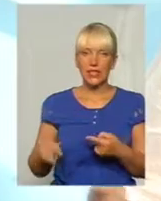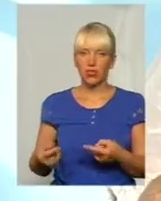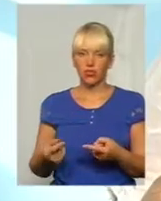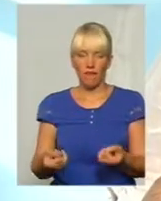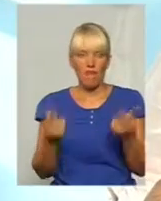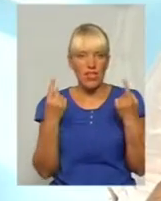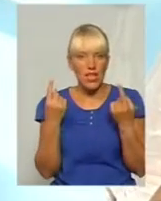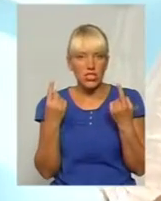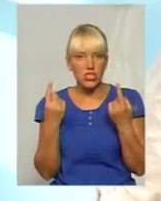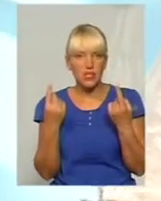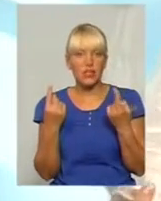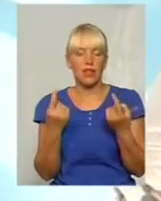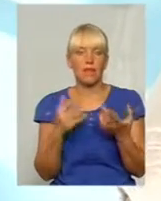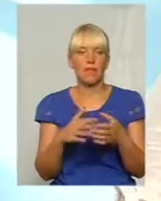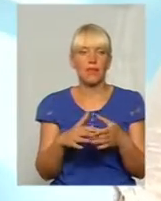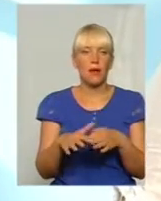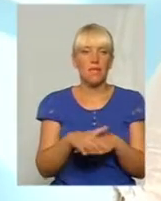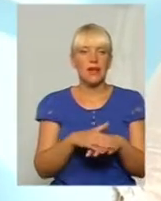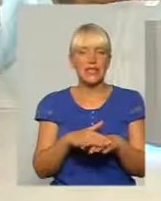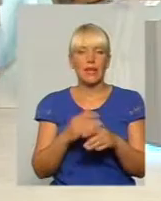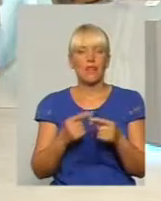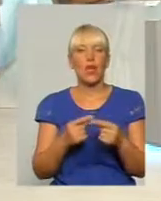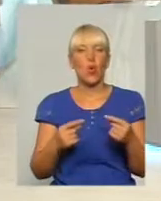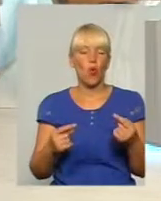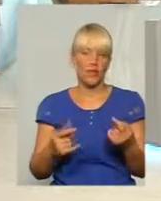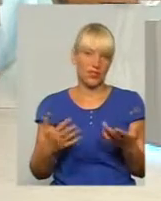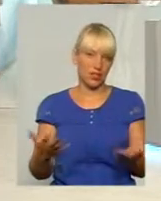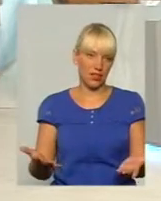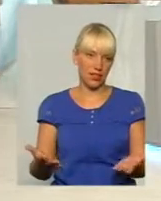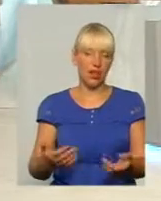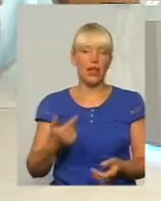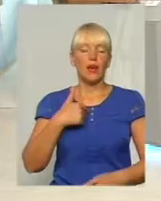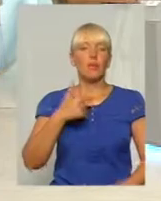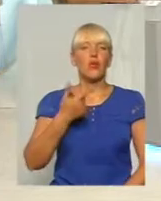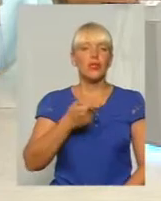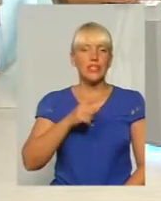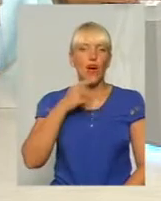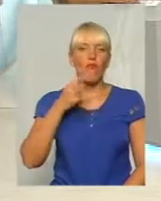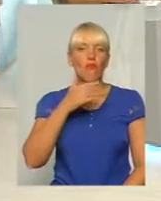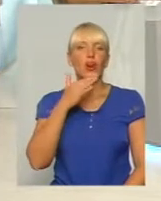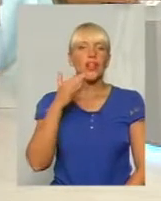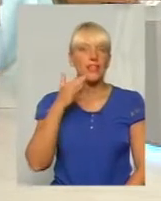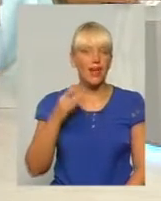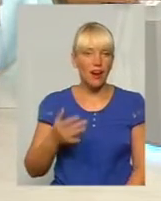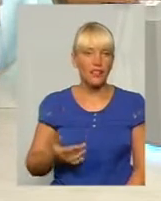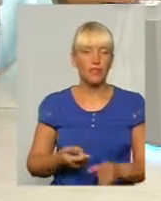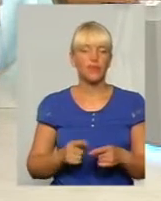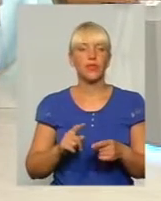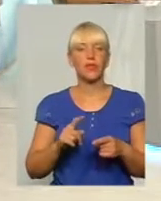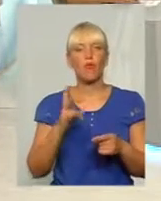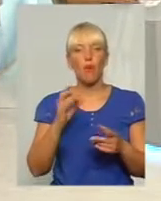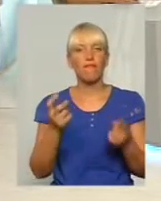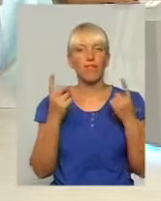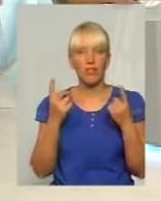величезний масив просто нерухомості і так далі. Ми про це вже говорили не раз. Скажу так, ну, по великому